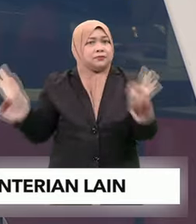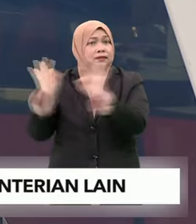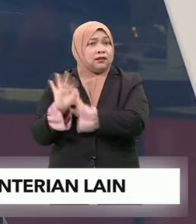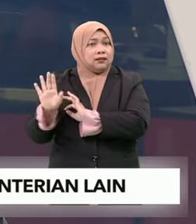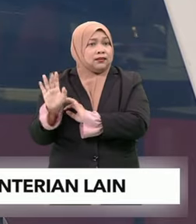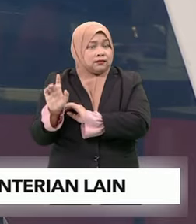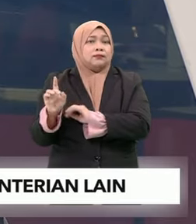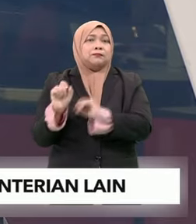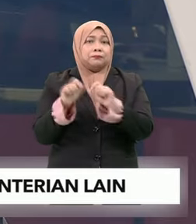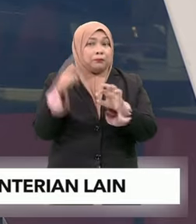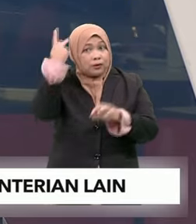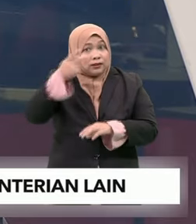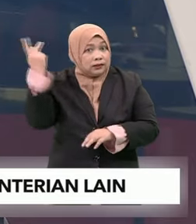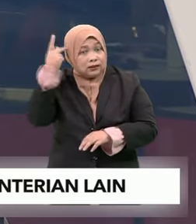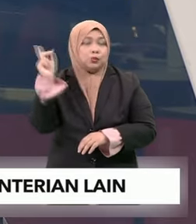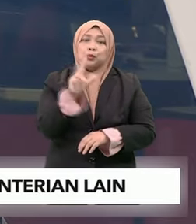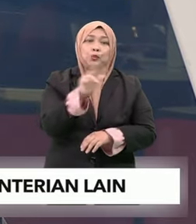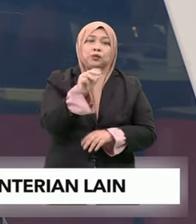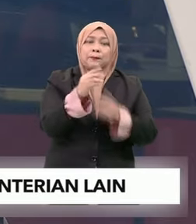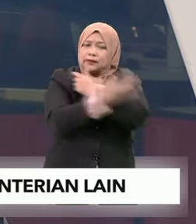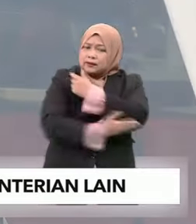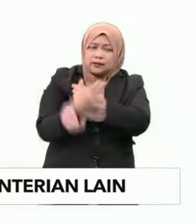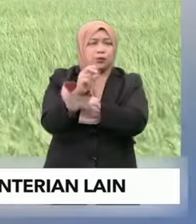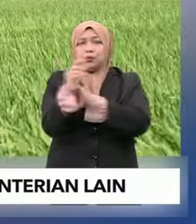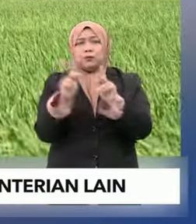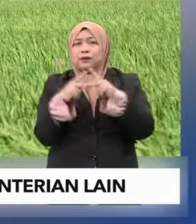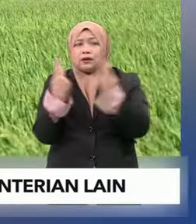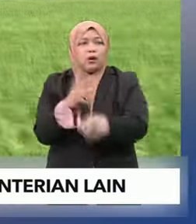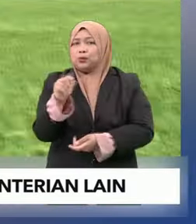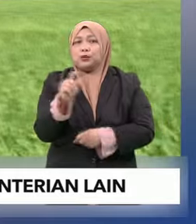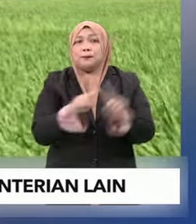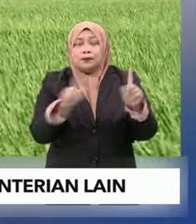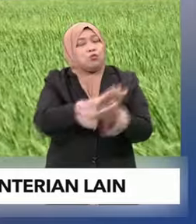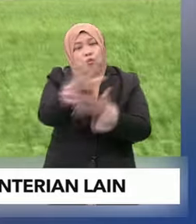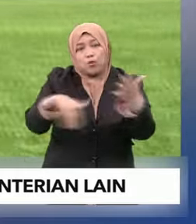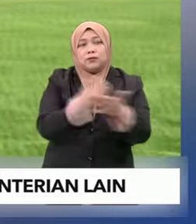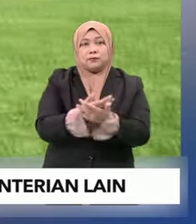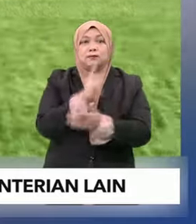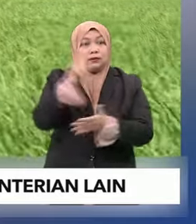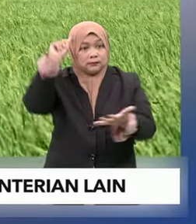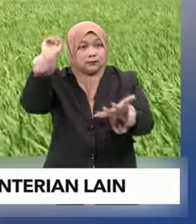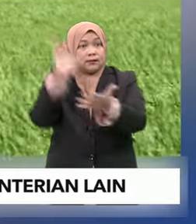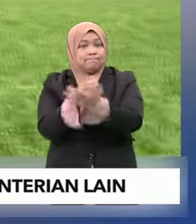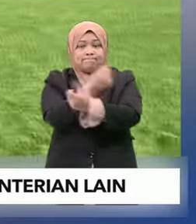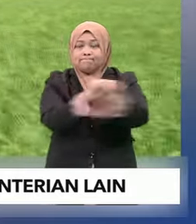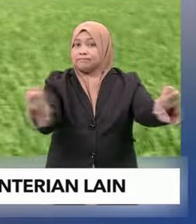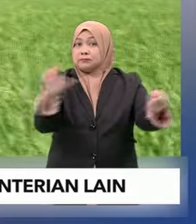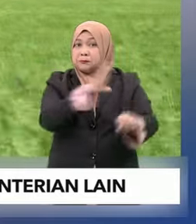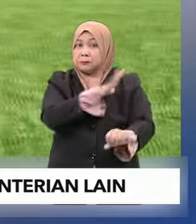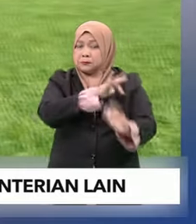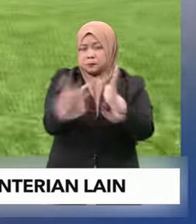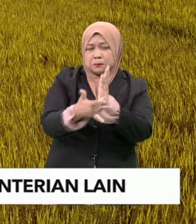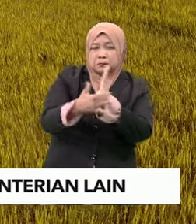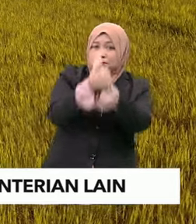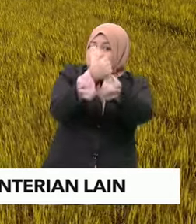mana-mana parti politik, mana-mana negeri, mana-mana kaum. Dalam badai itu beliau juga yakin dengan ketersediaan teknologi canggih di